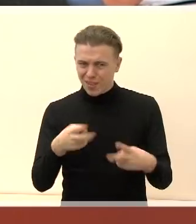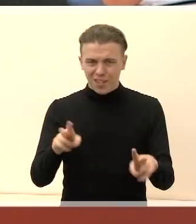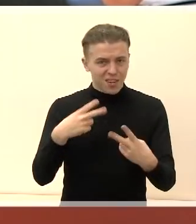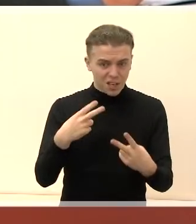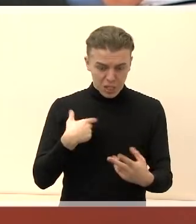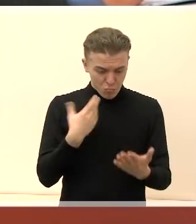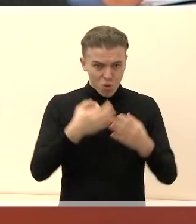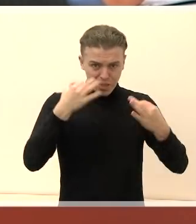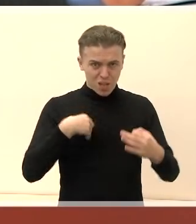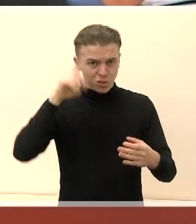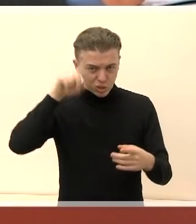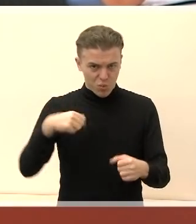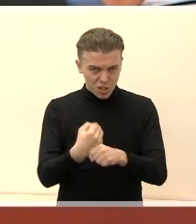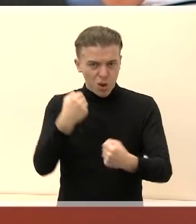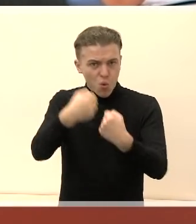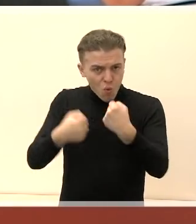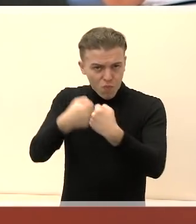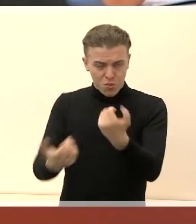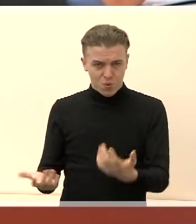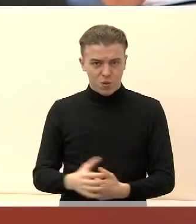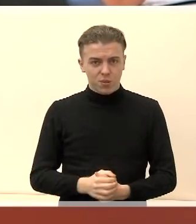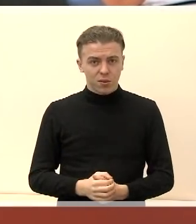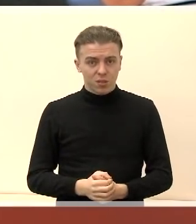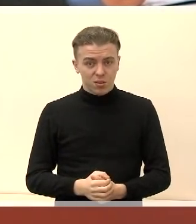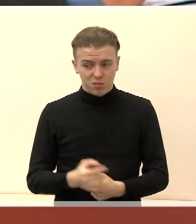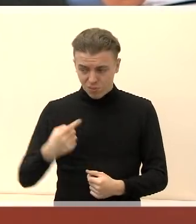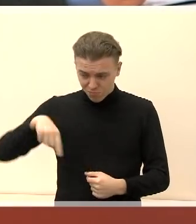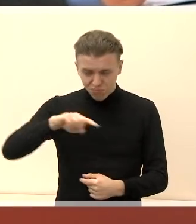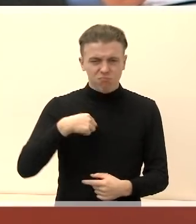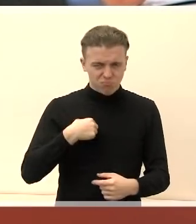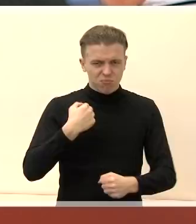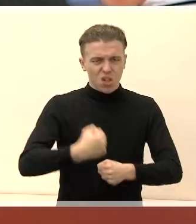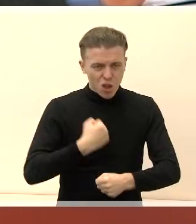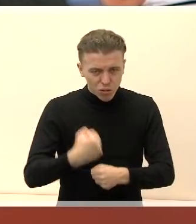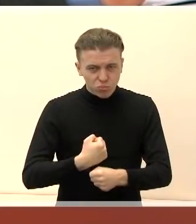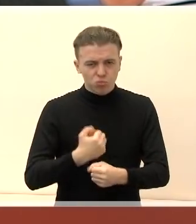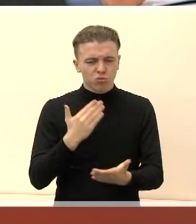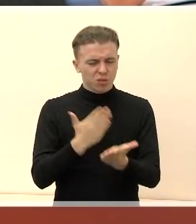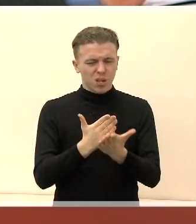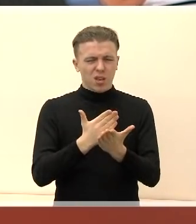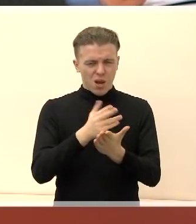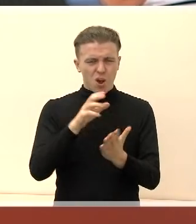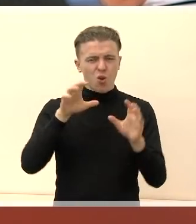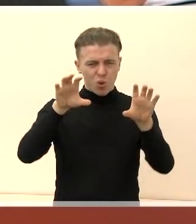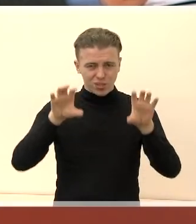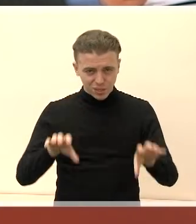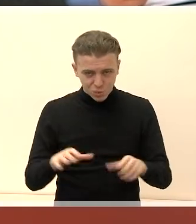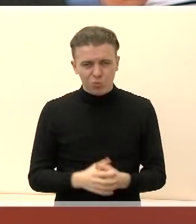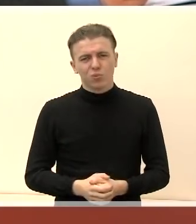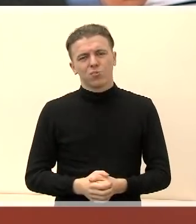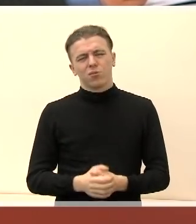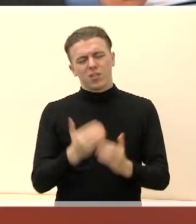teisės, už tai kovot. Aš galvoju, kad mes su duvei esam darbštus, yra konstitucija, yra įstatymai,